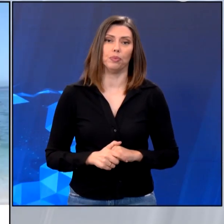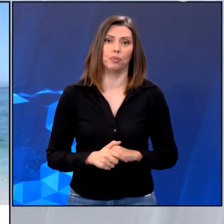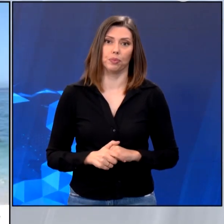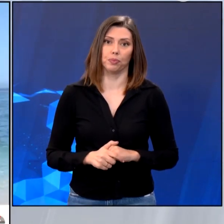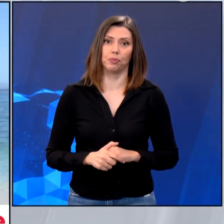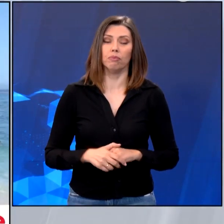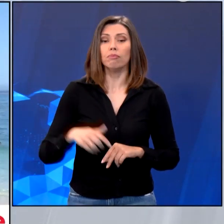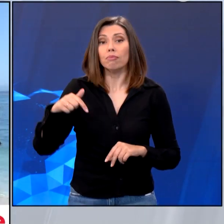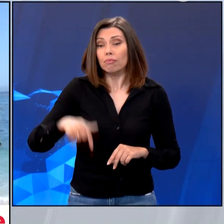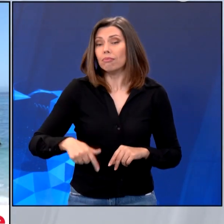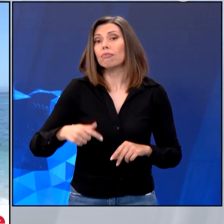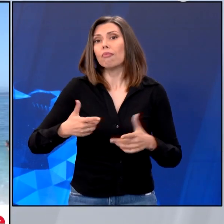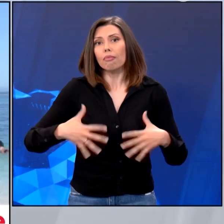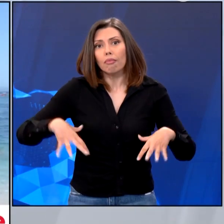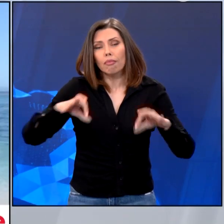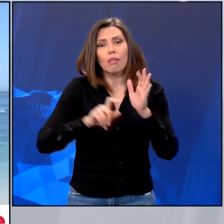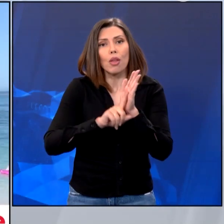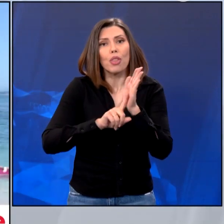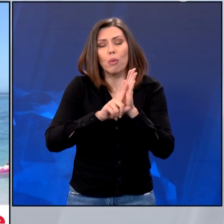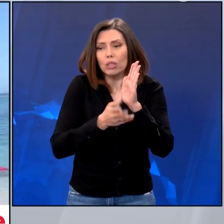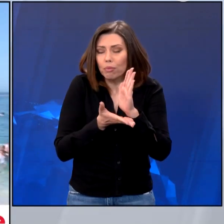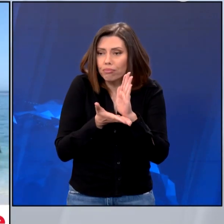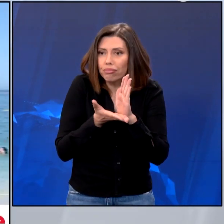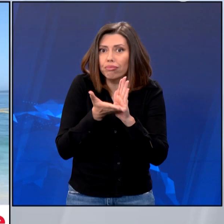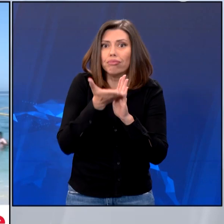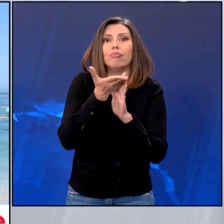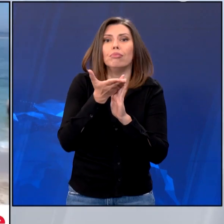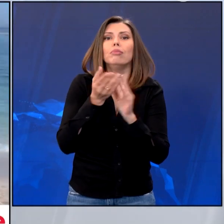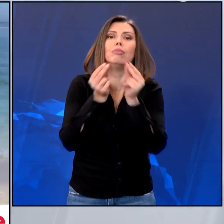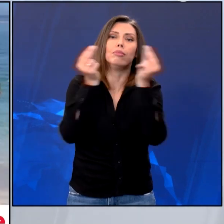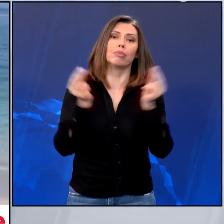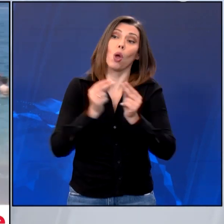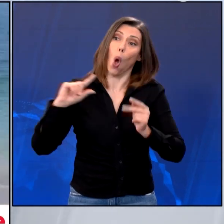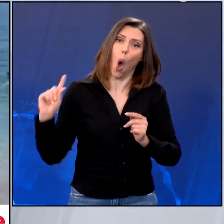Το πρώτο ισχυρό κύμα ζέστης του καλοκαιριού οδήγησε τον κόσμο στις παραλίες.